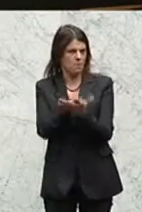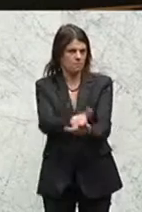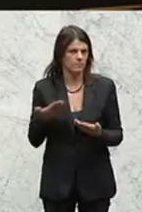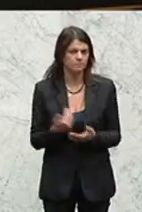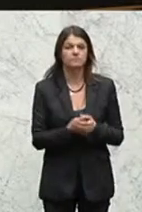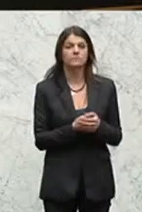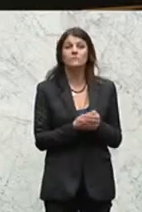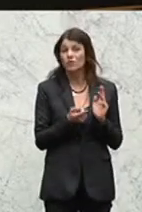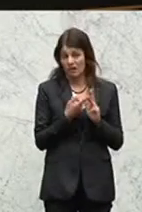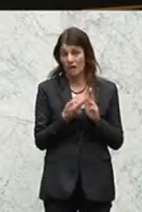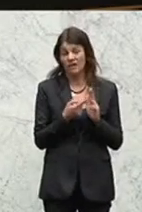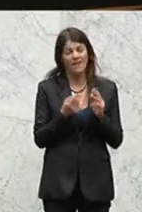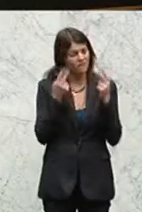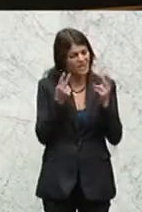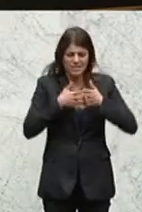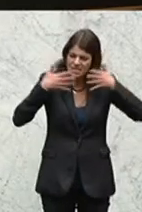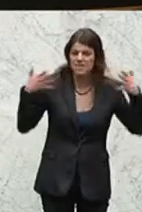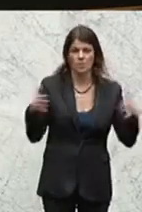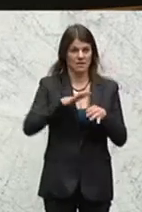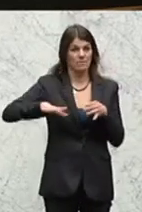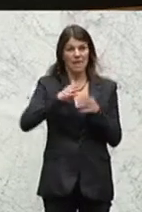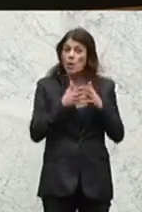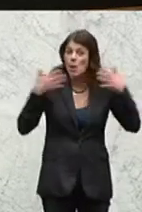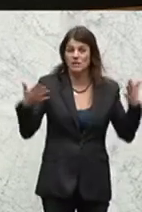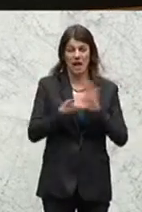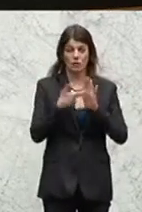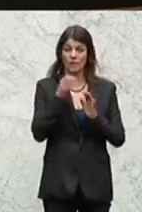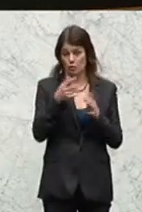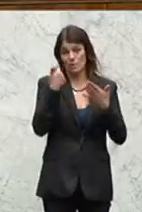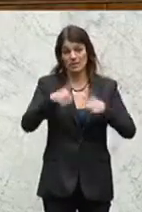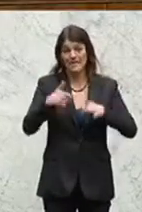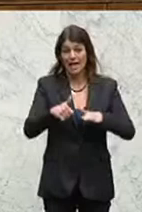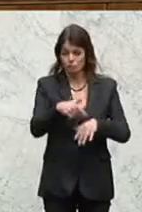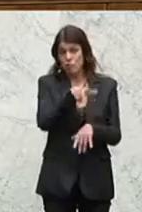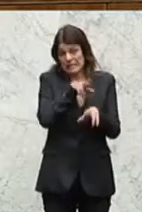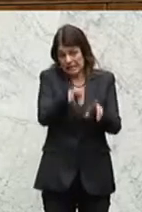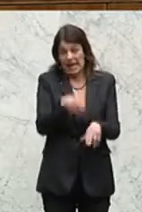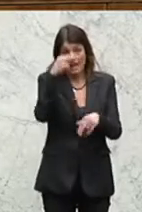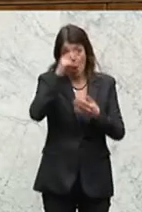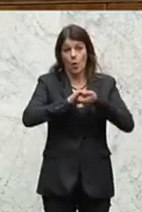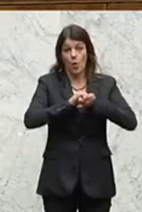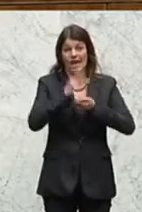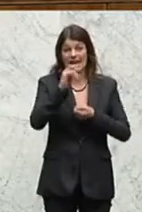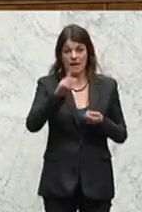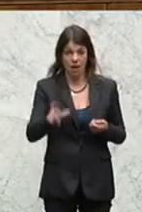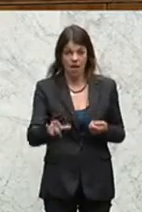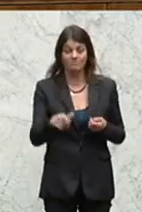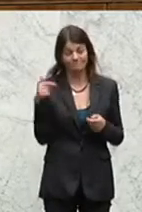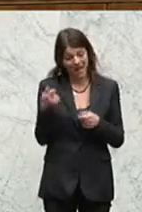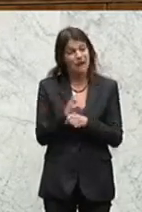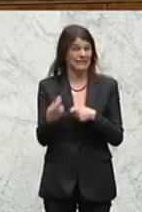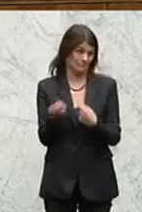Und der größte Bereich und die größte Herausforderung für 2016, da gebe ich Ihnen recht, Kollege Kickl, das ist der